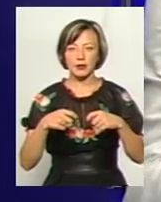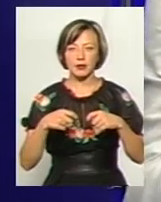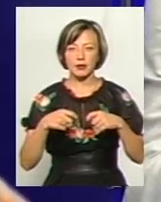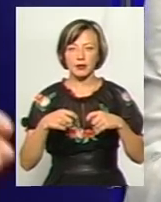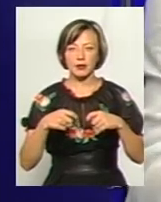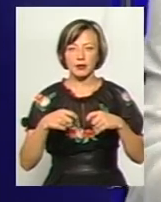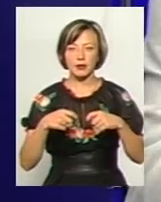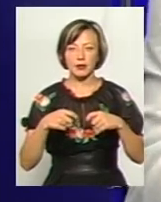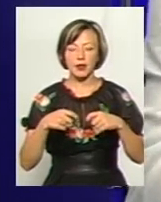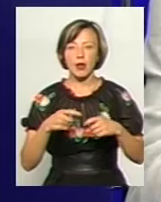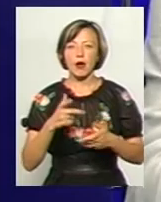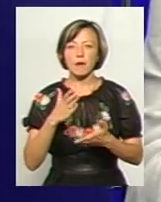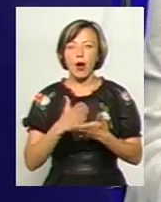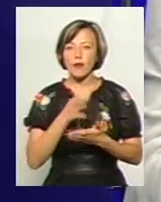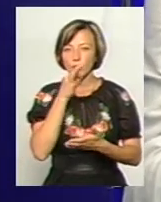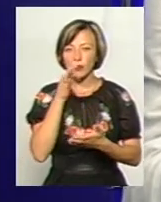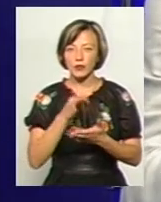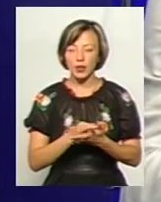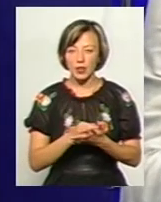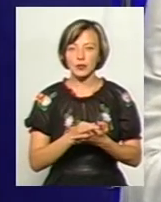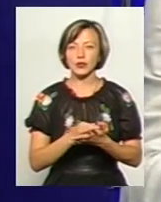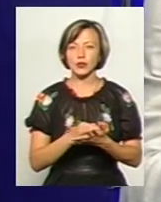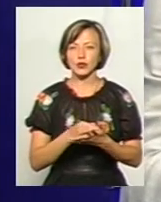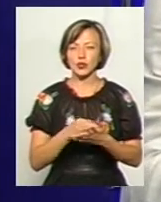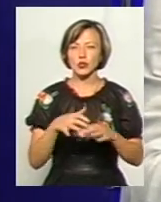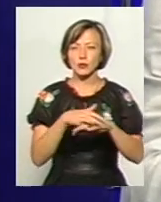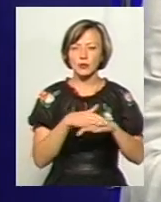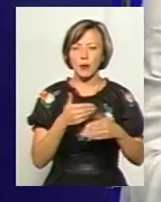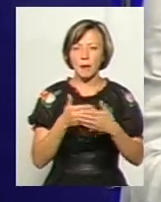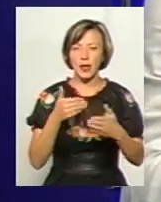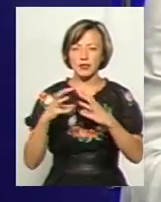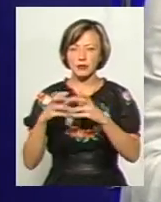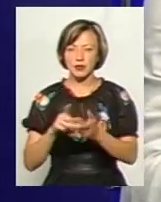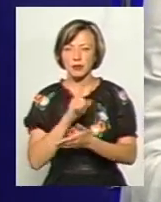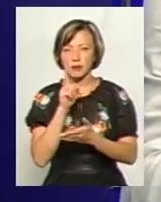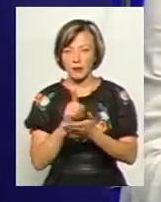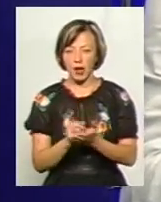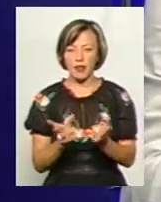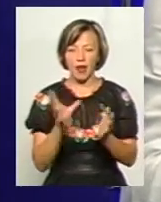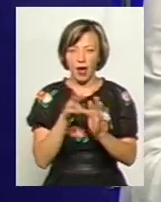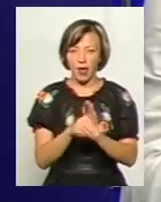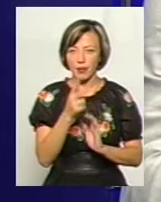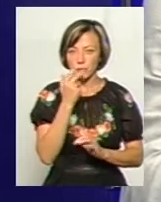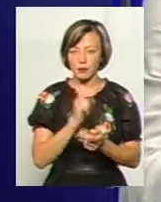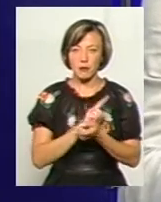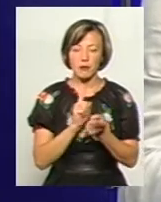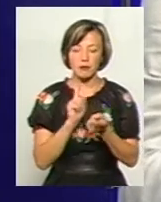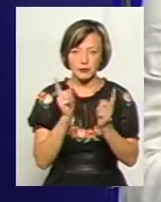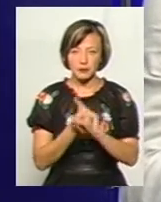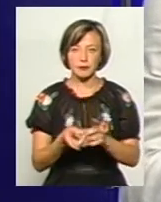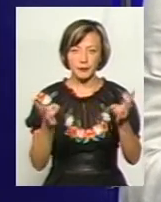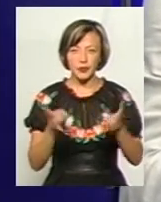перед обличчям України в світі, вони абсолютно мають адаптуватися, вони мають змінюватися.